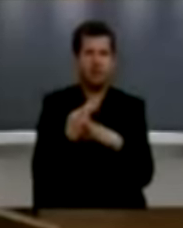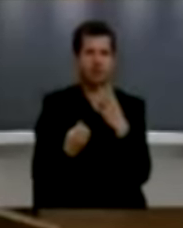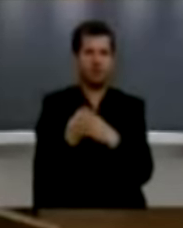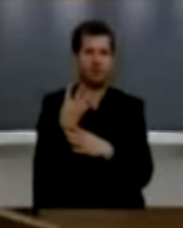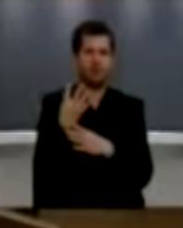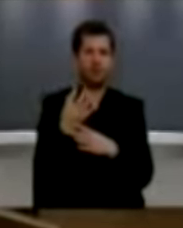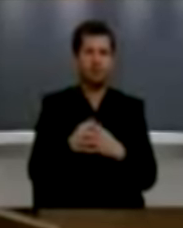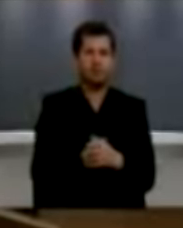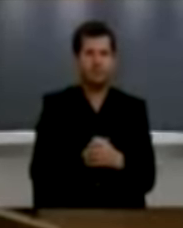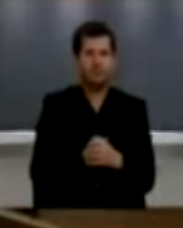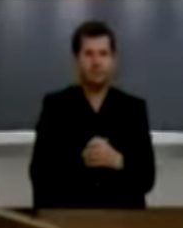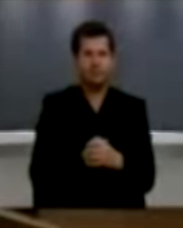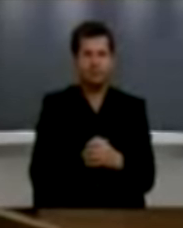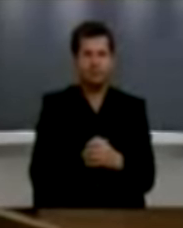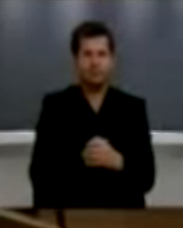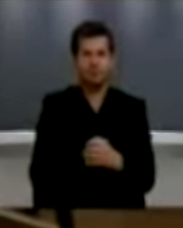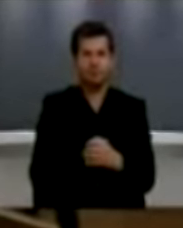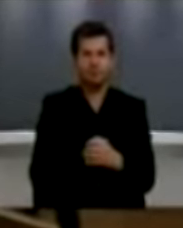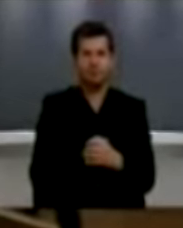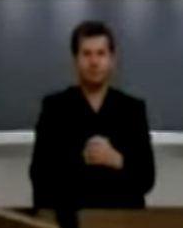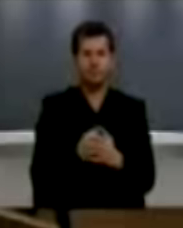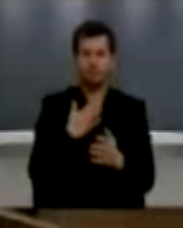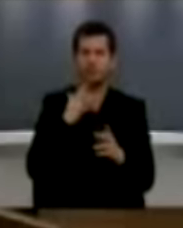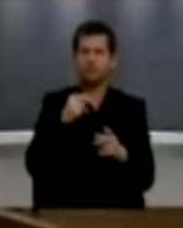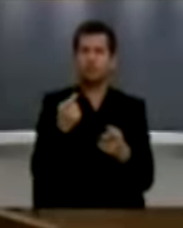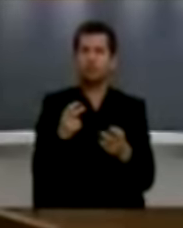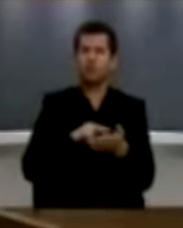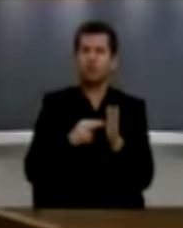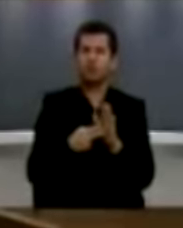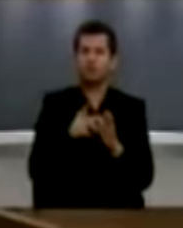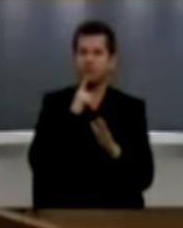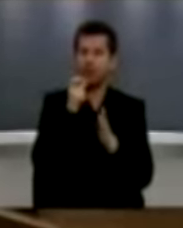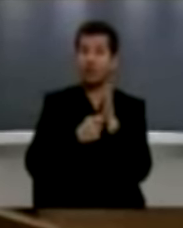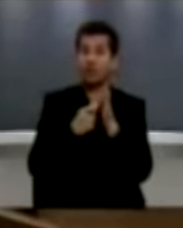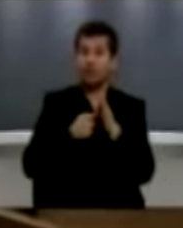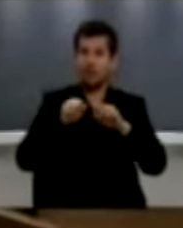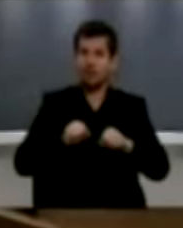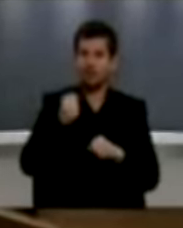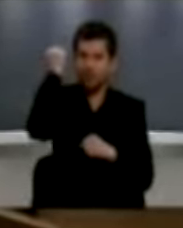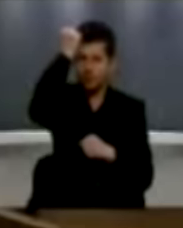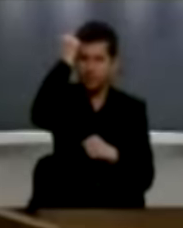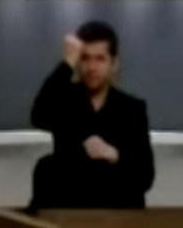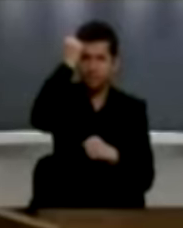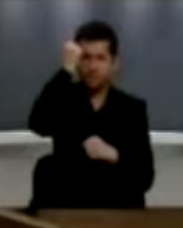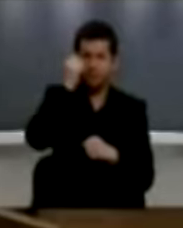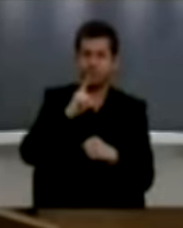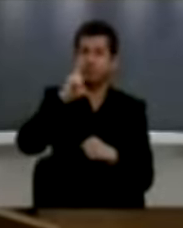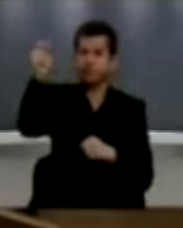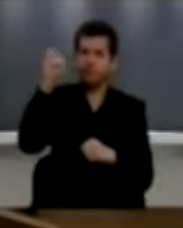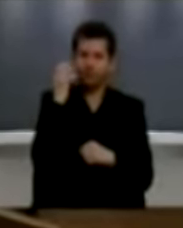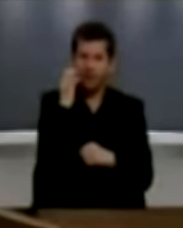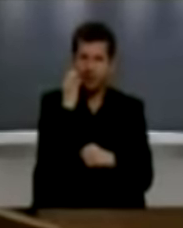Ne kemi paradox, ku antartë qeveristë Kosovës shkojnë në Bruxelles,